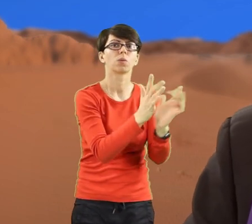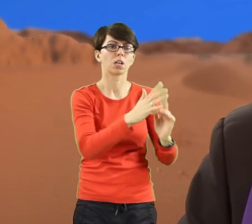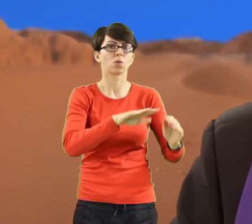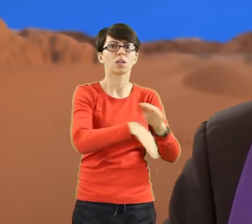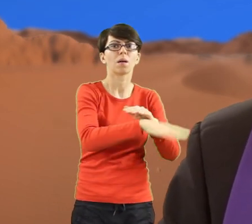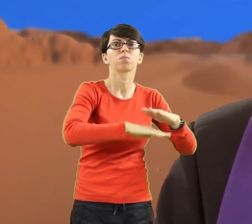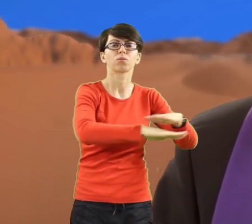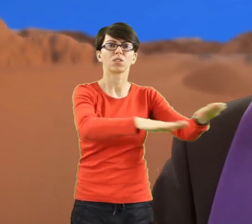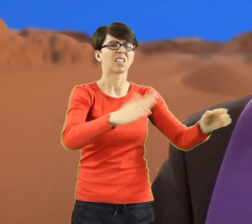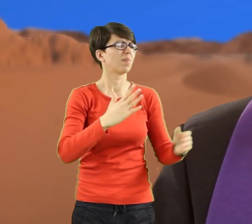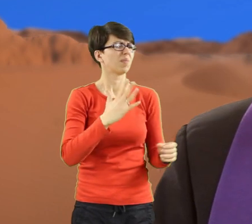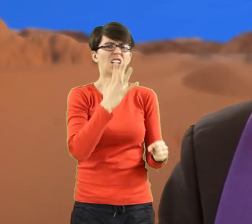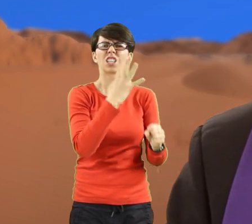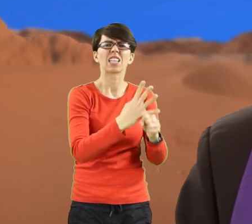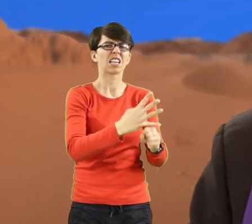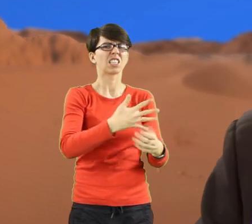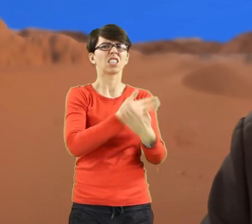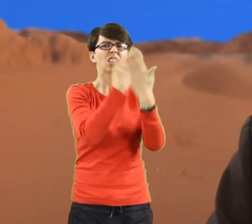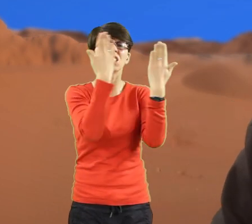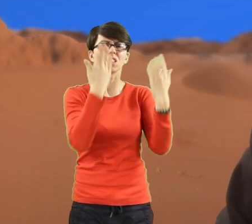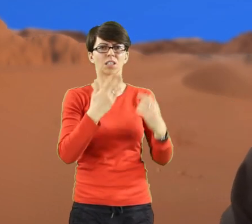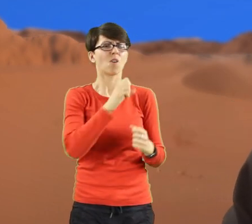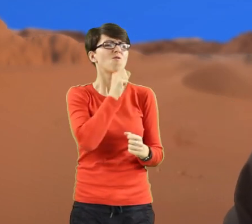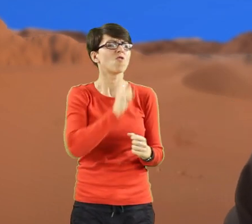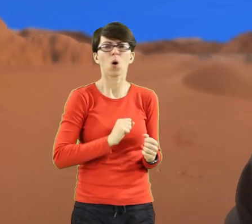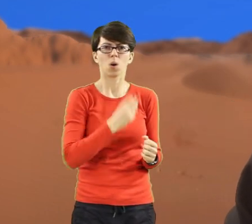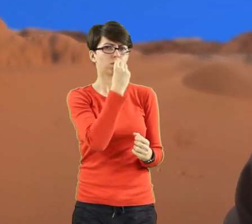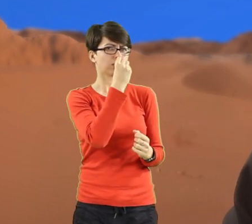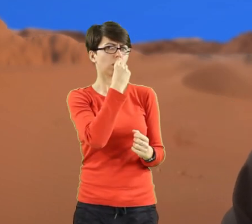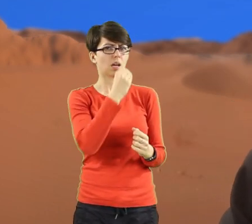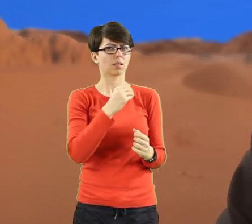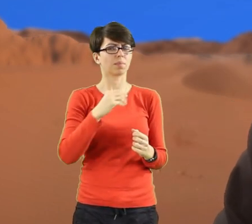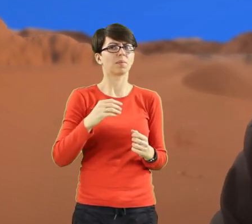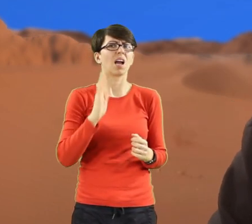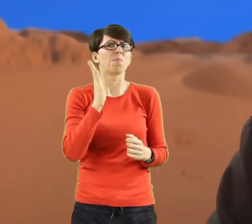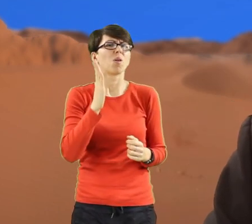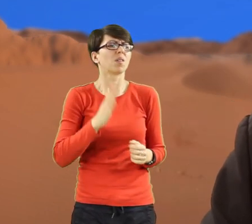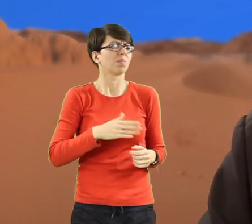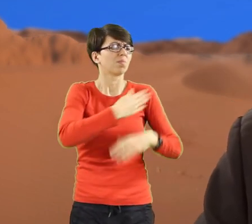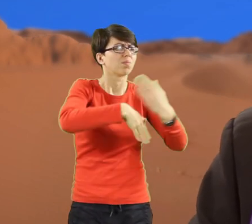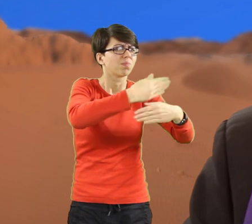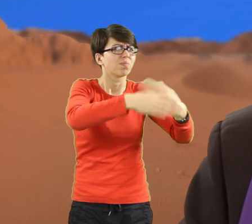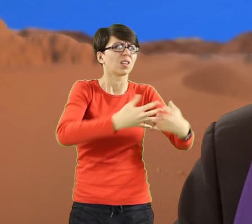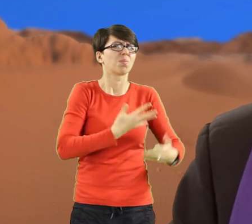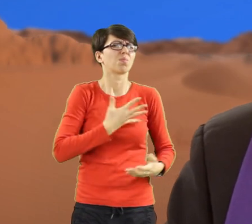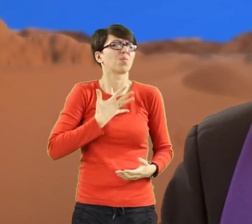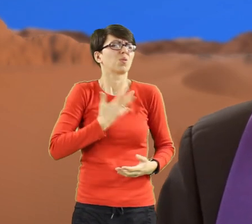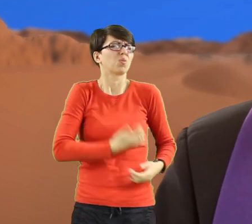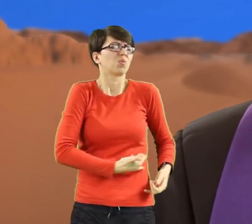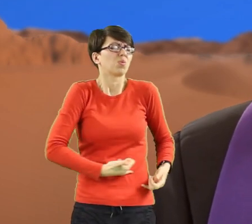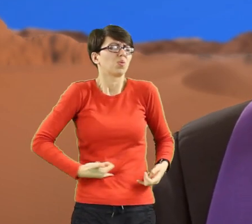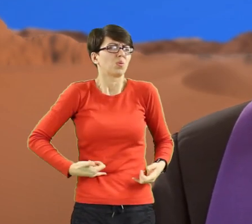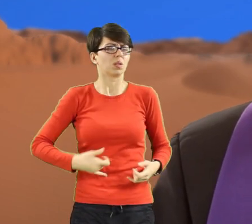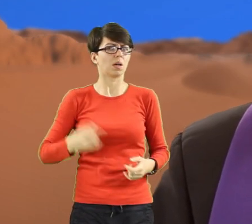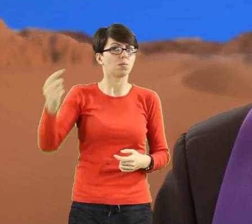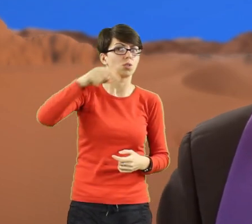przez diabła. Nic przez owe dni nie jadł, a po ich upływie poczuł głód. Rzekł mu wtedy diabeł, jeśli